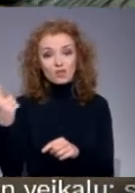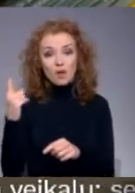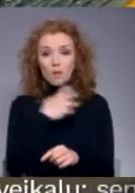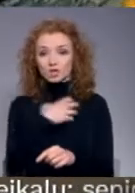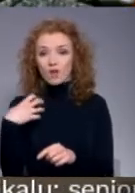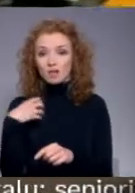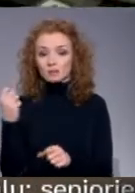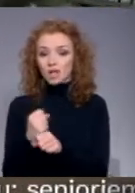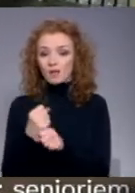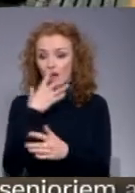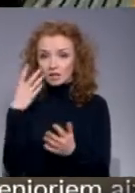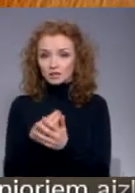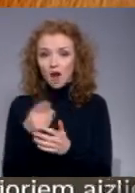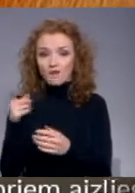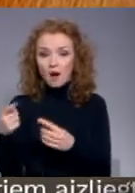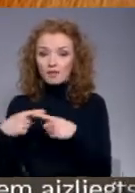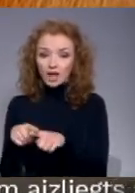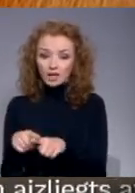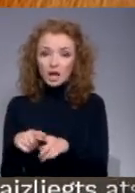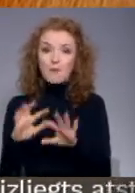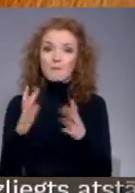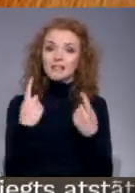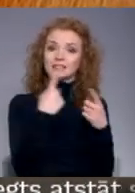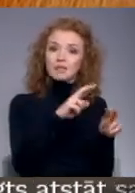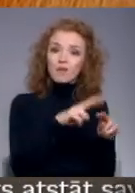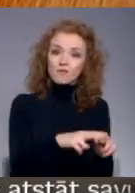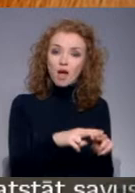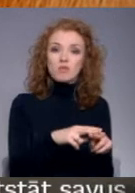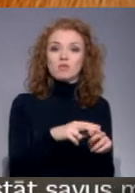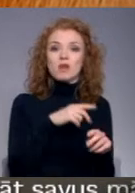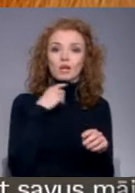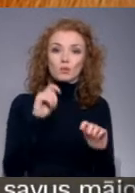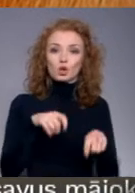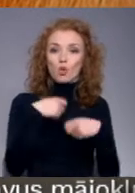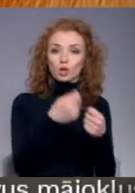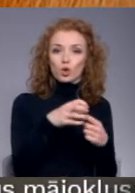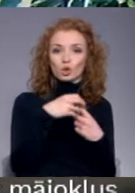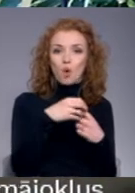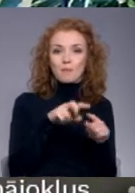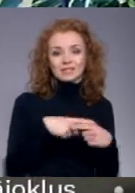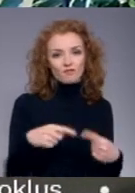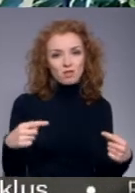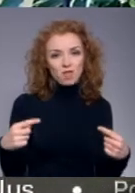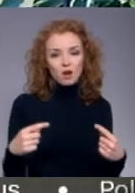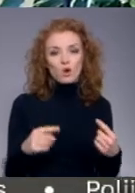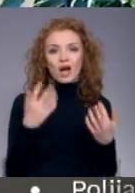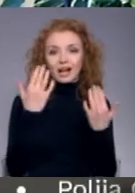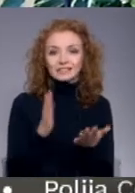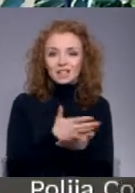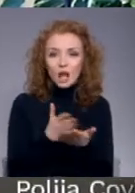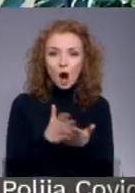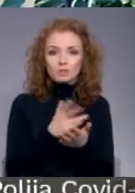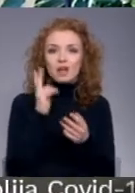ar savā rīcībā esošajām viedierīcēm, bet citu vietu gatavojas nodot domas inventāru. Rīcinājums, kāpēc iespējas arētāk